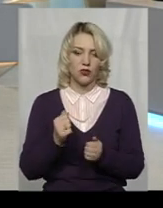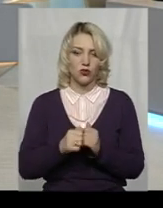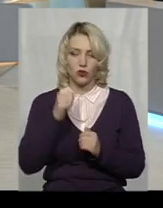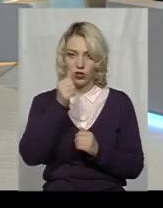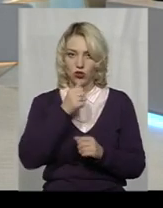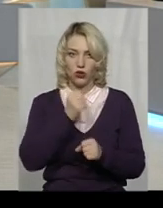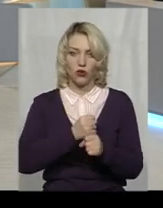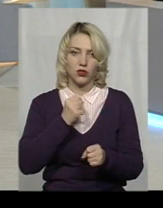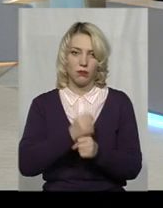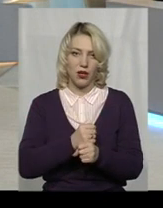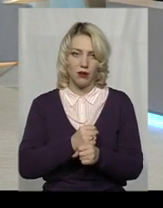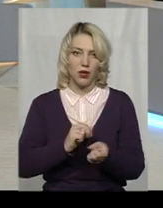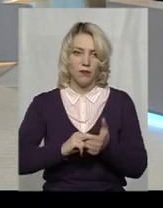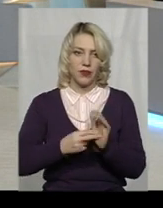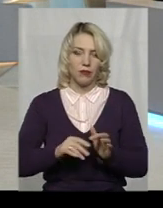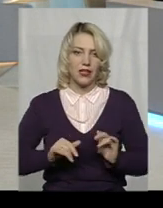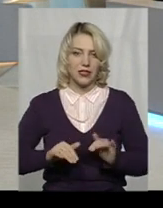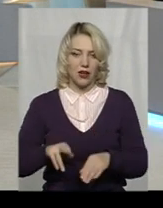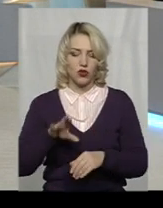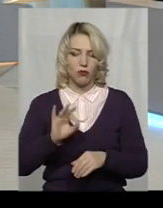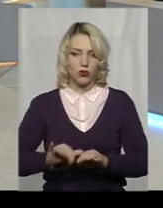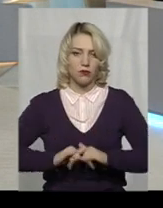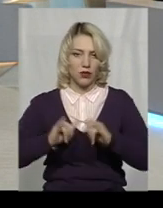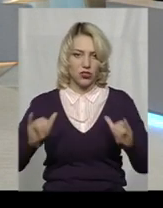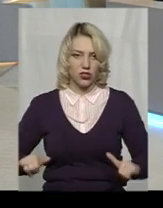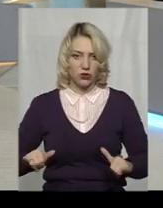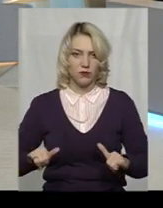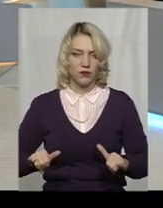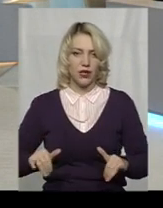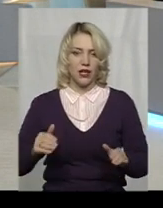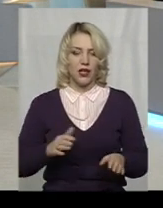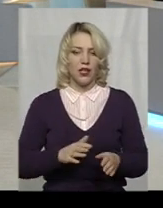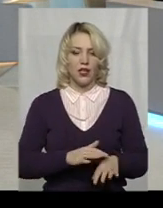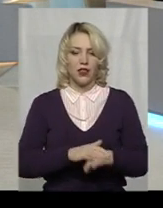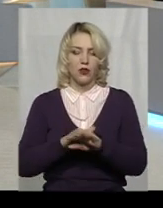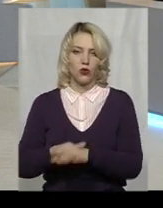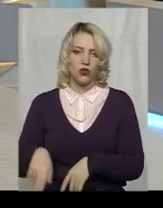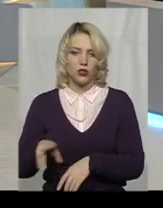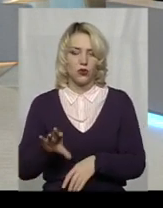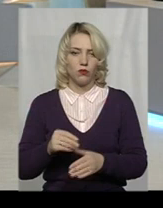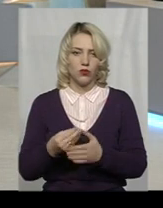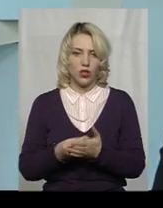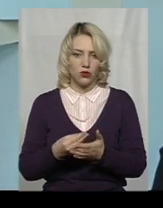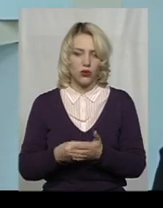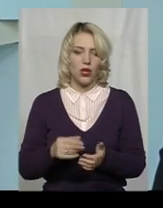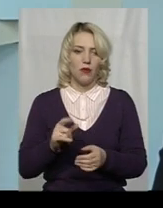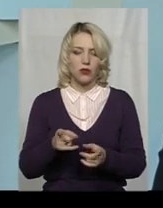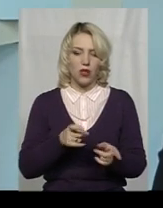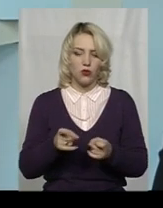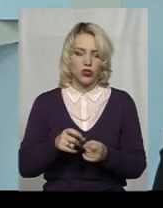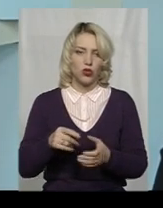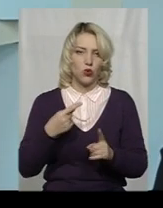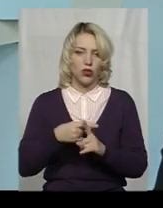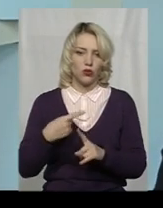розробляємо план заходу по збільшенню надходжень до міського бюджету, по залученню додаткових